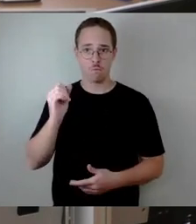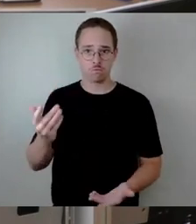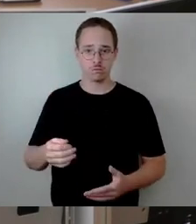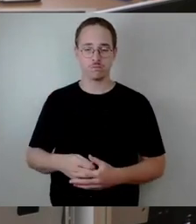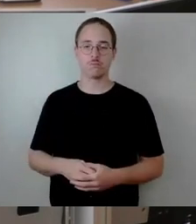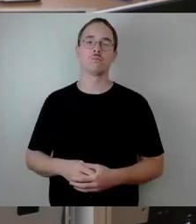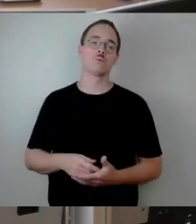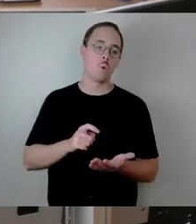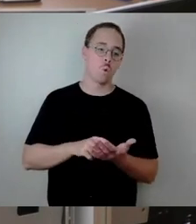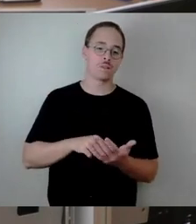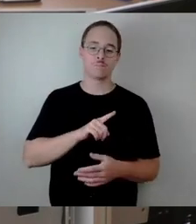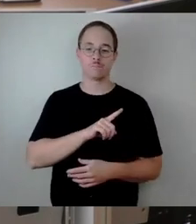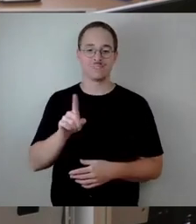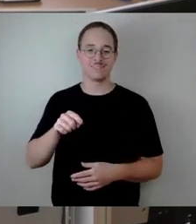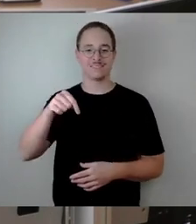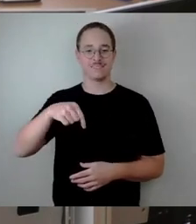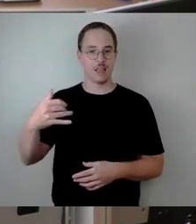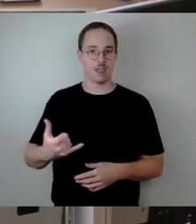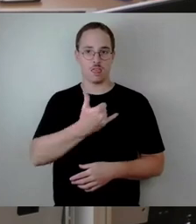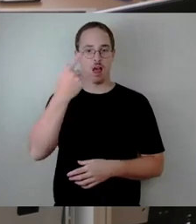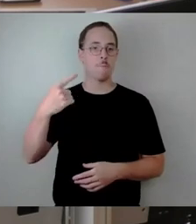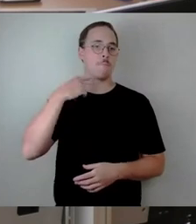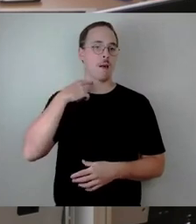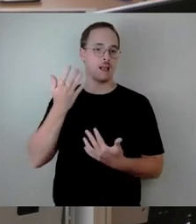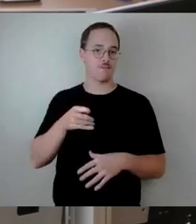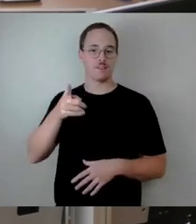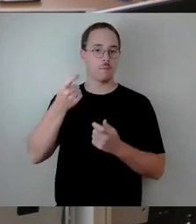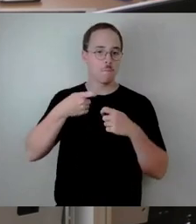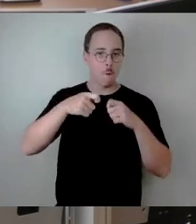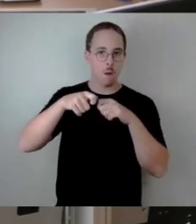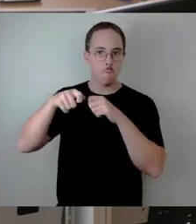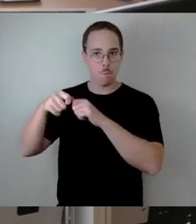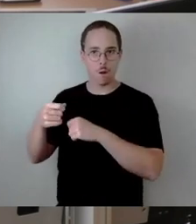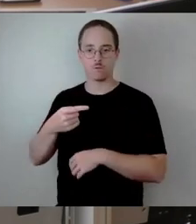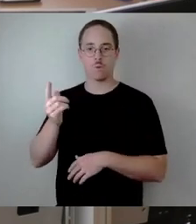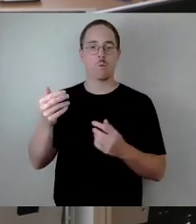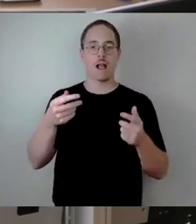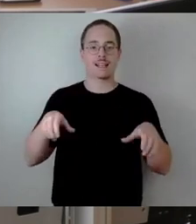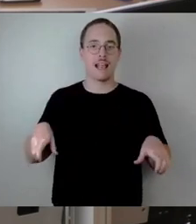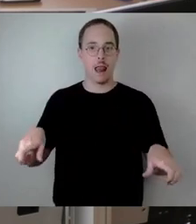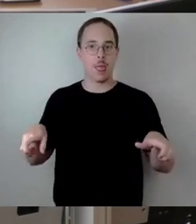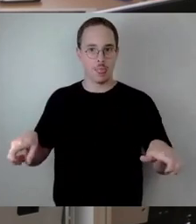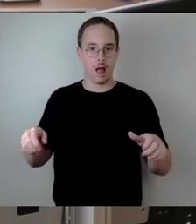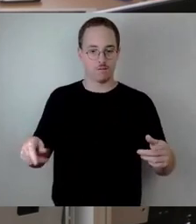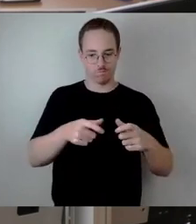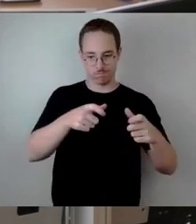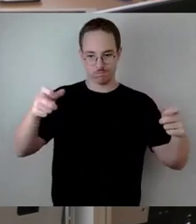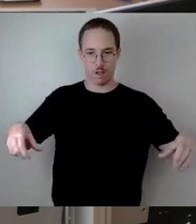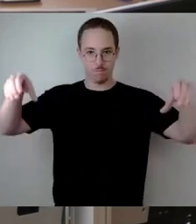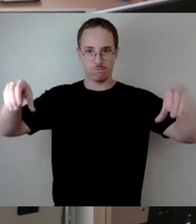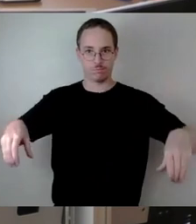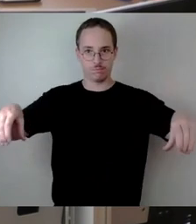gebaut. Wir haben das Geländer draufgesetzt auf dem Zug B und wir konnten nicht vorher